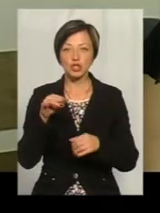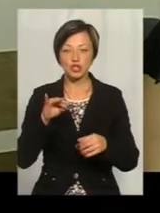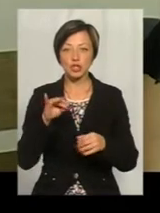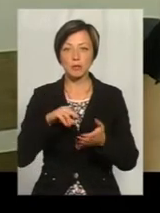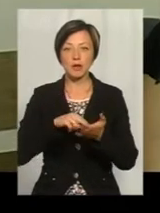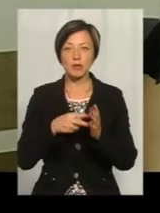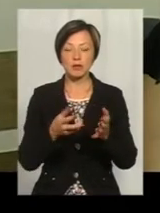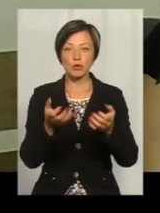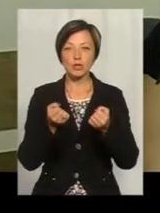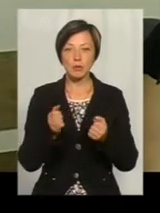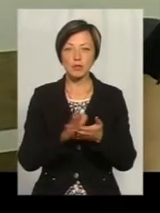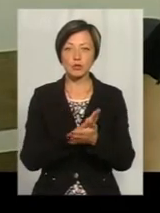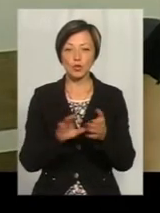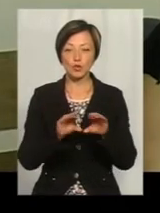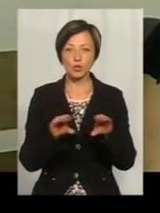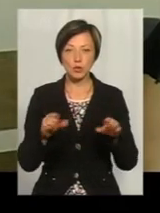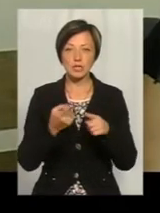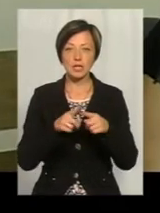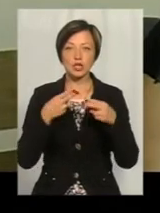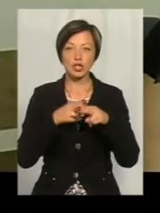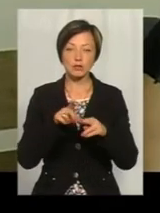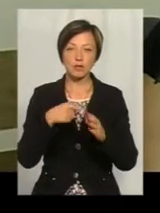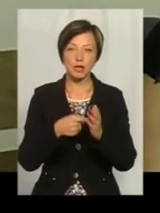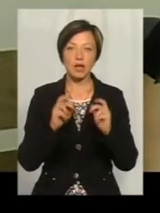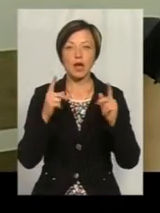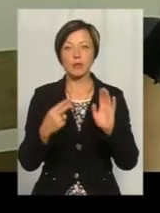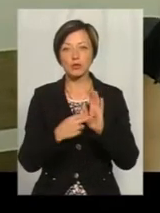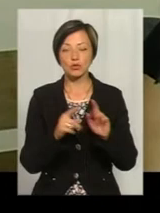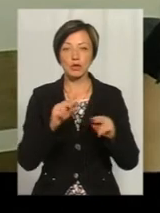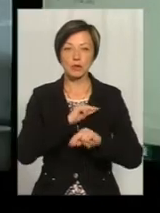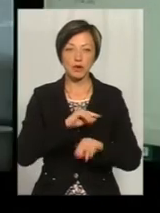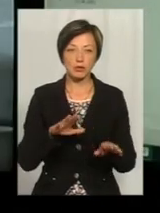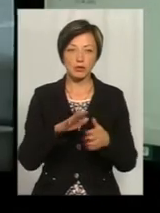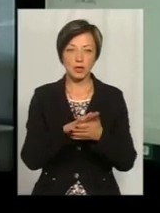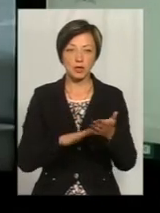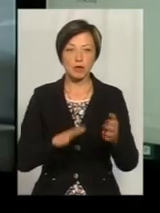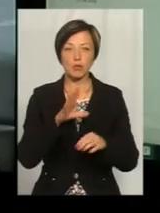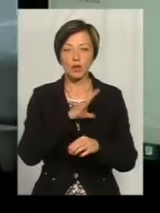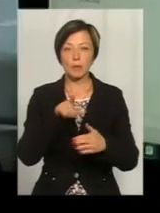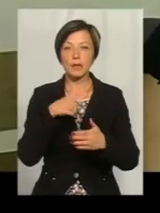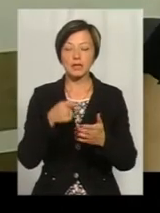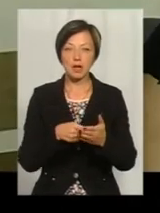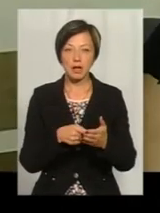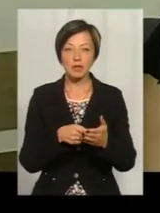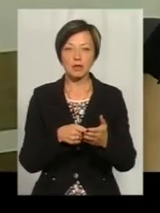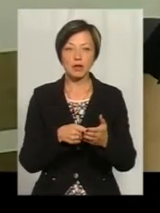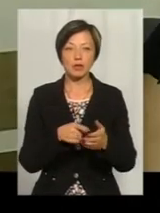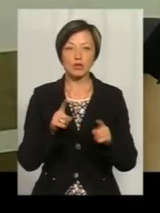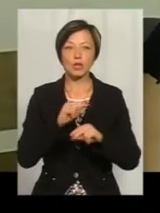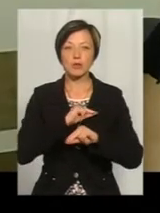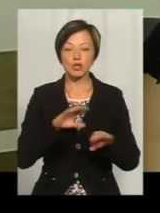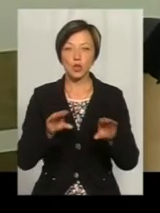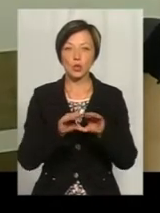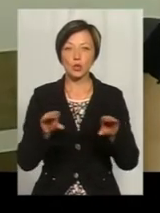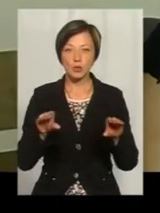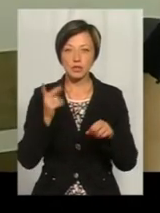отримання безкоштовних тюнерів. Також це технічні питання, як підключити, що не працює. Були питання, які стосувалися того, що не працює тюнер,